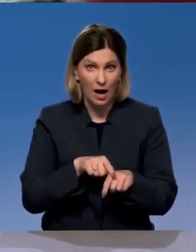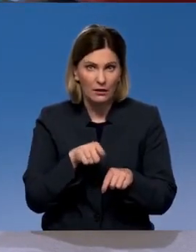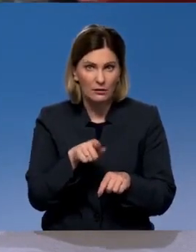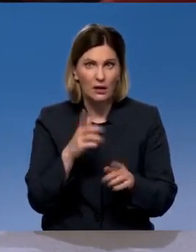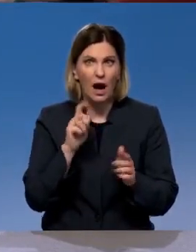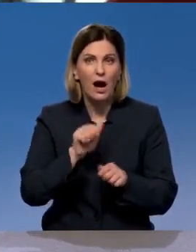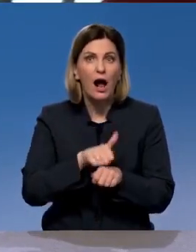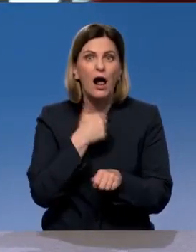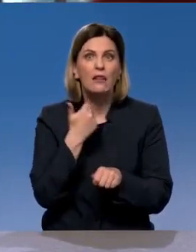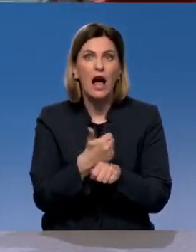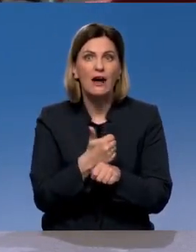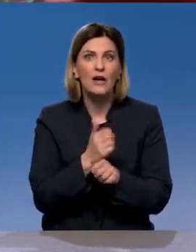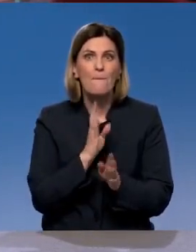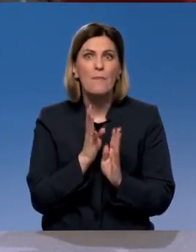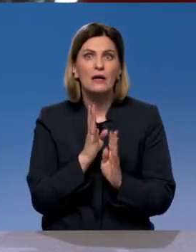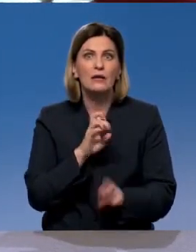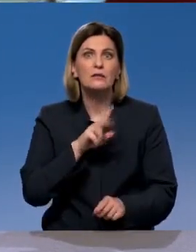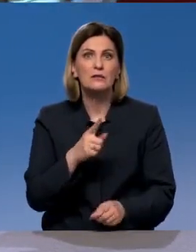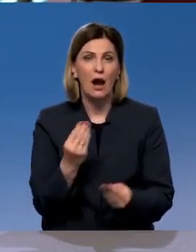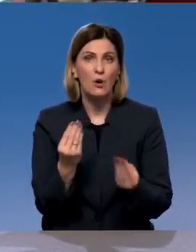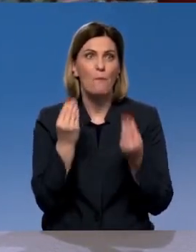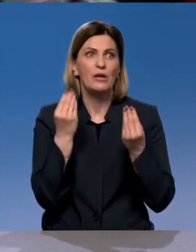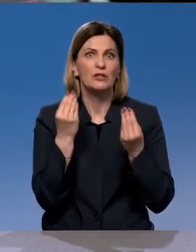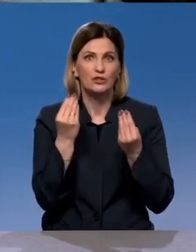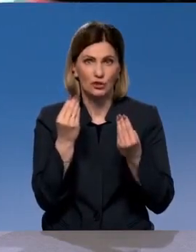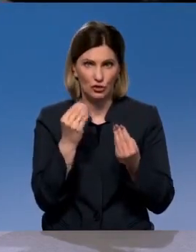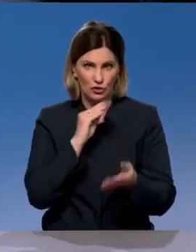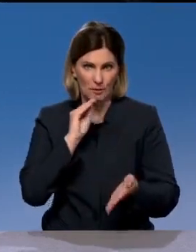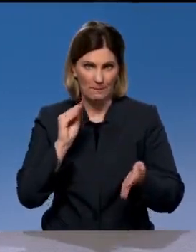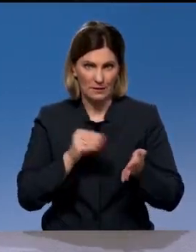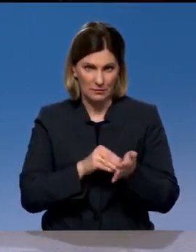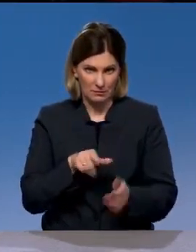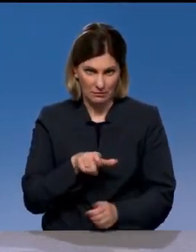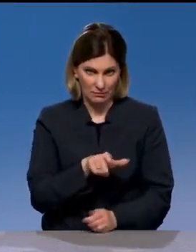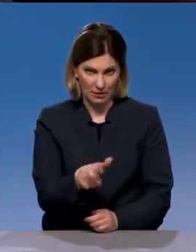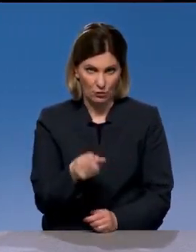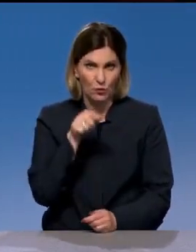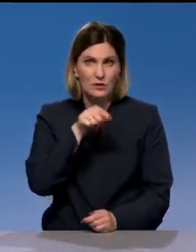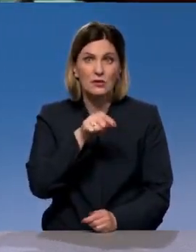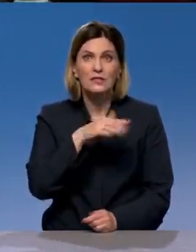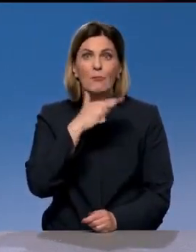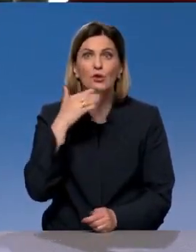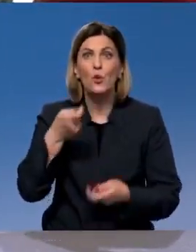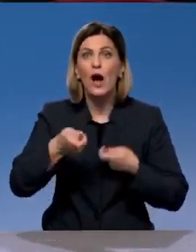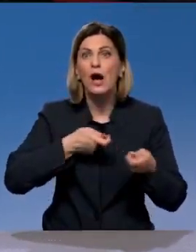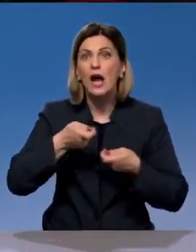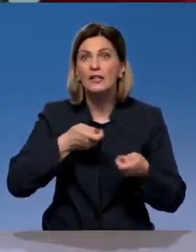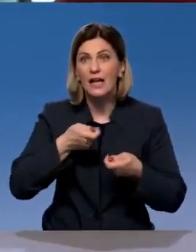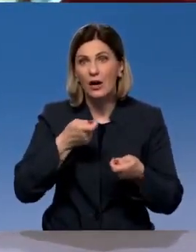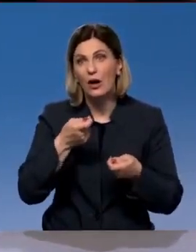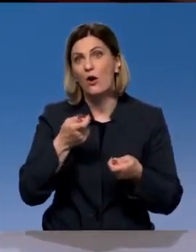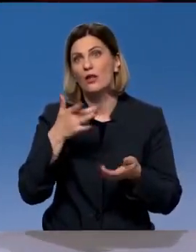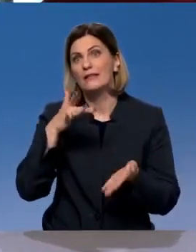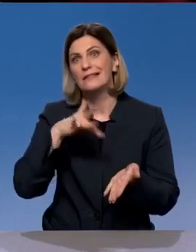главных магистралей престижного Приморского района Санкт-Петербурга. Здесь много торгово-развлекательных комплексов,